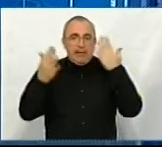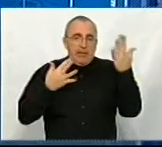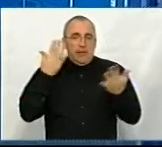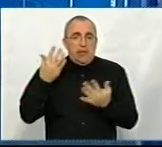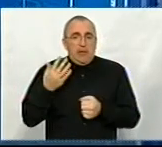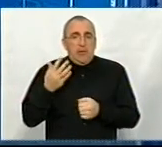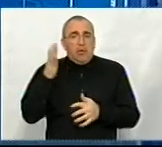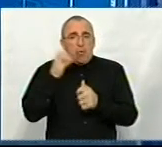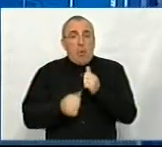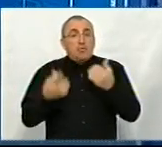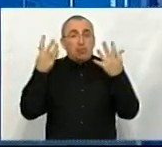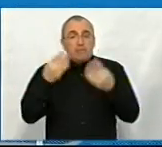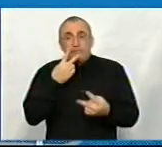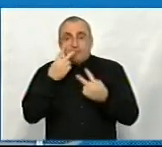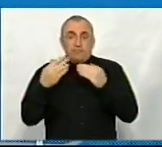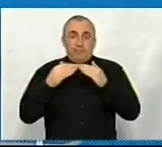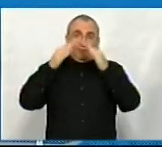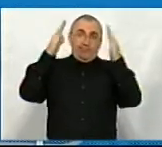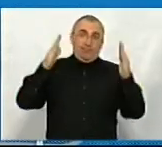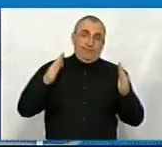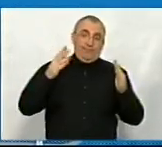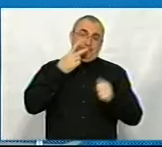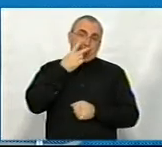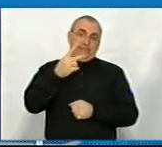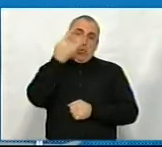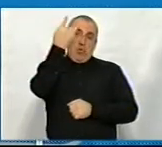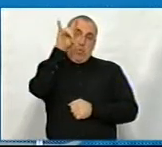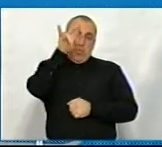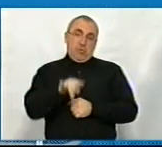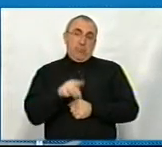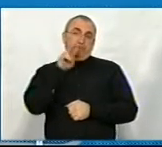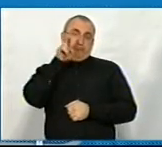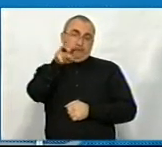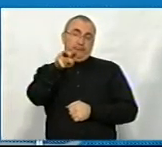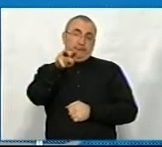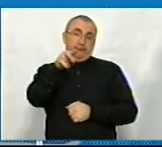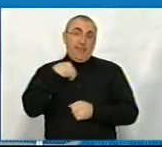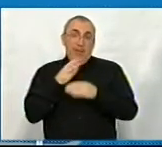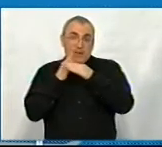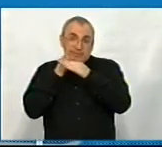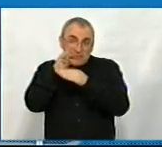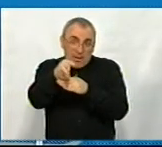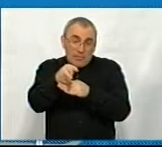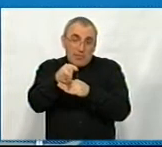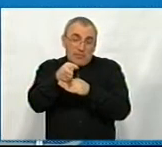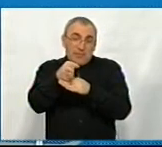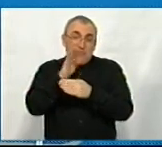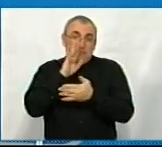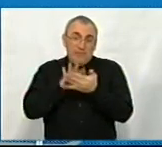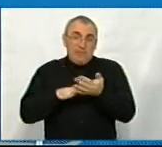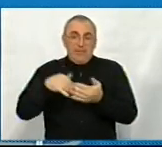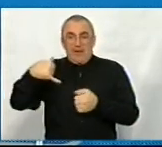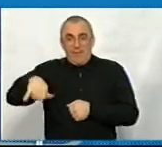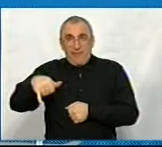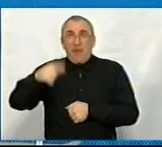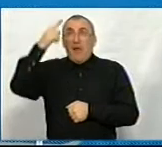Ну, знаєте, я кожного дня дивлюся на цю будівлю зі свого вікна. Але коли я туди зайшов, і, побачаюся, там стоїть відро